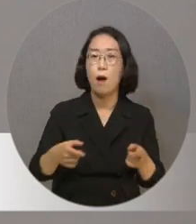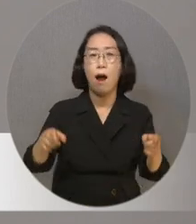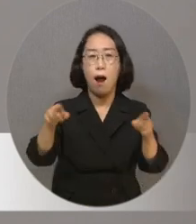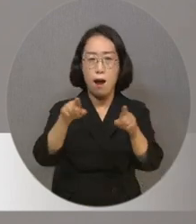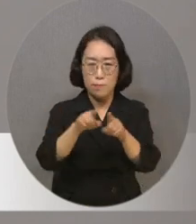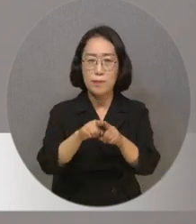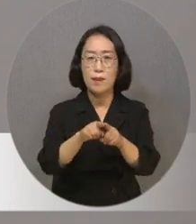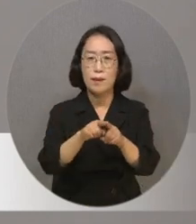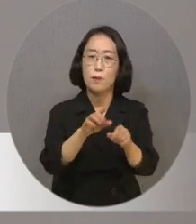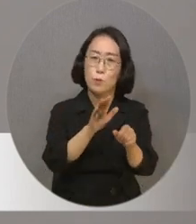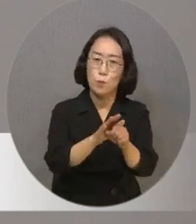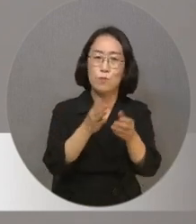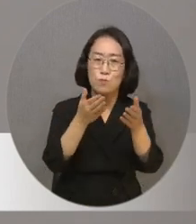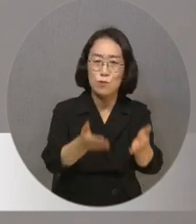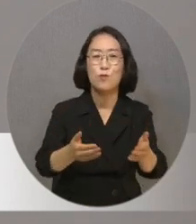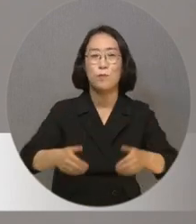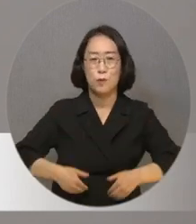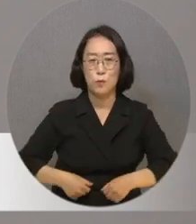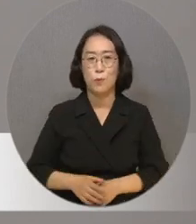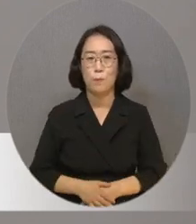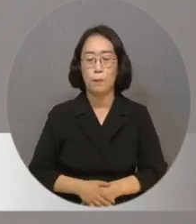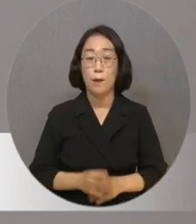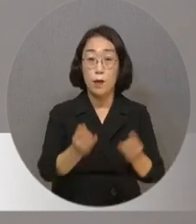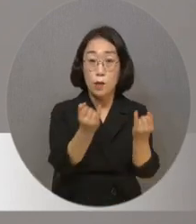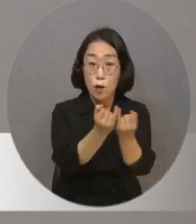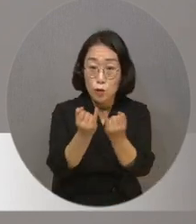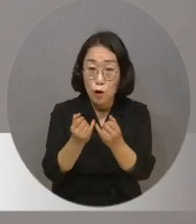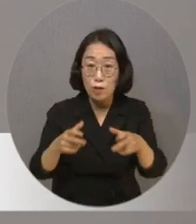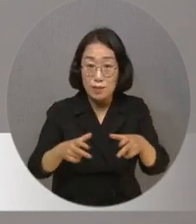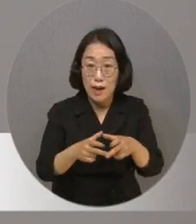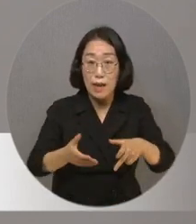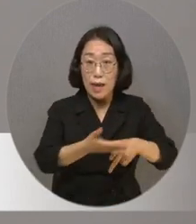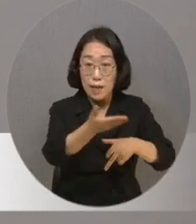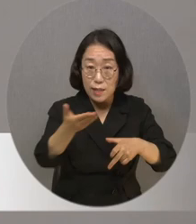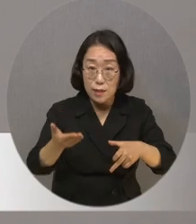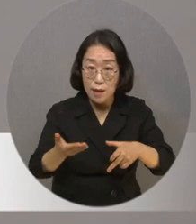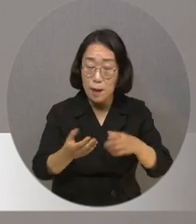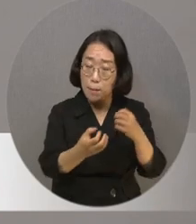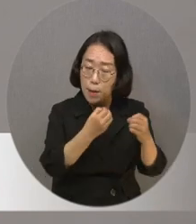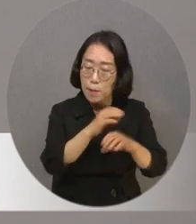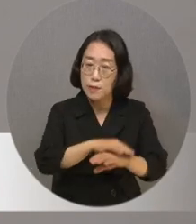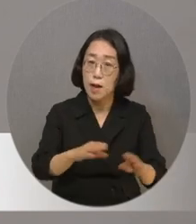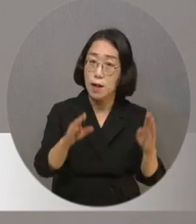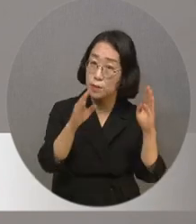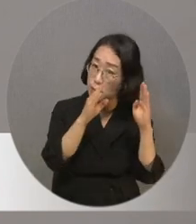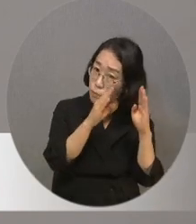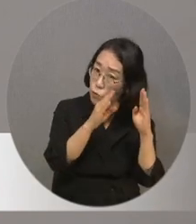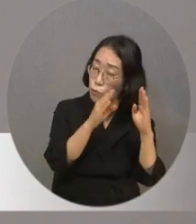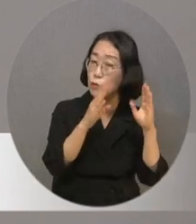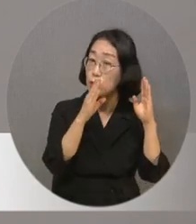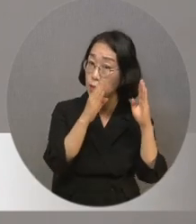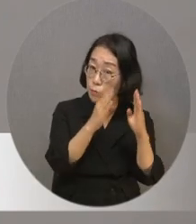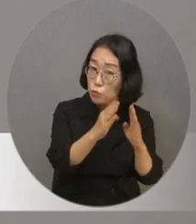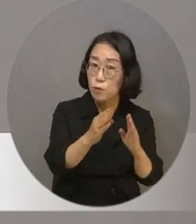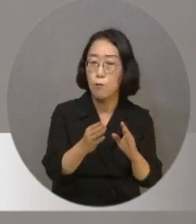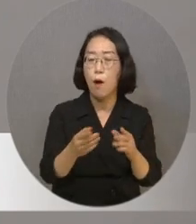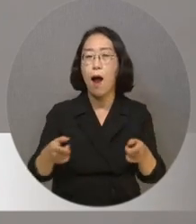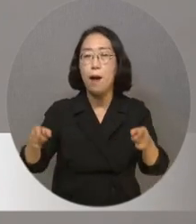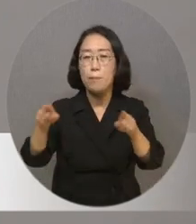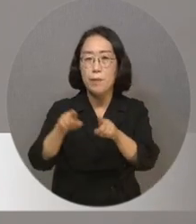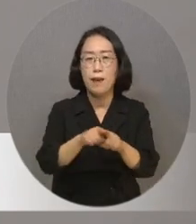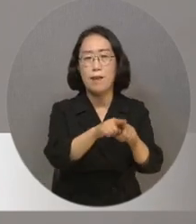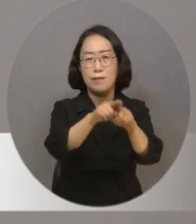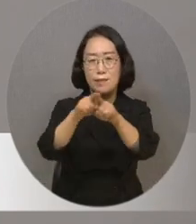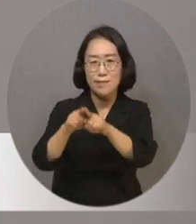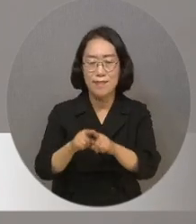있어야 한다고 생각했습니다. 여성장애인들의 아픈 소리에 귀 기울여 장애인과 비장애인이 함께할 수